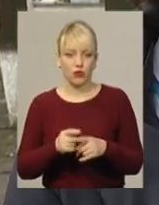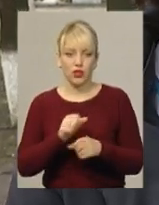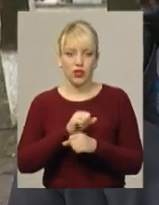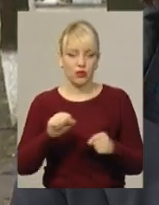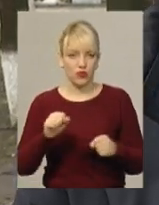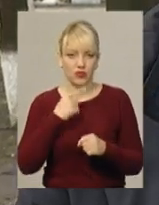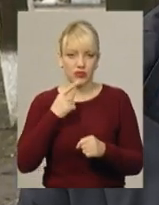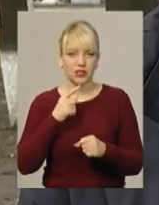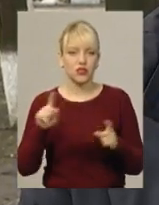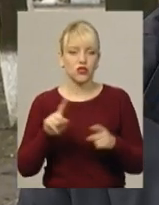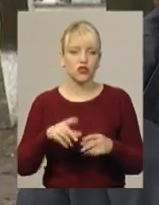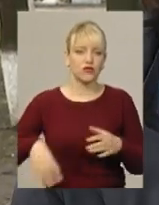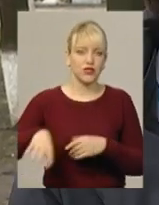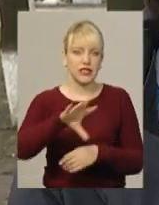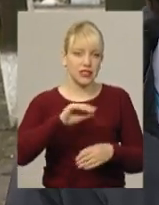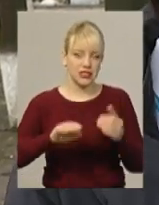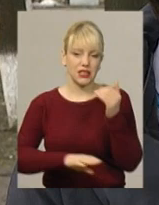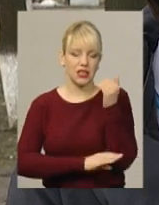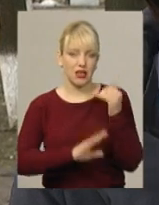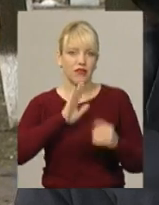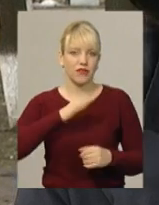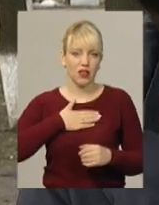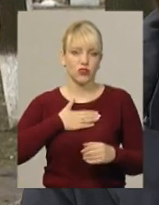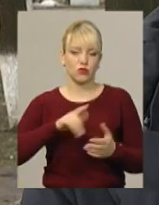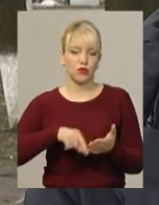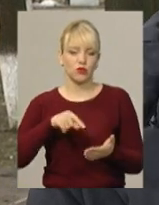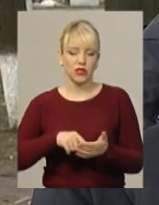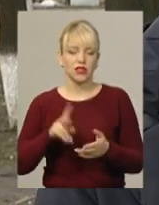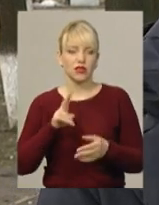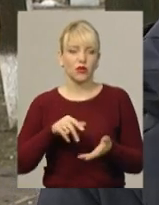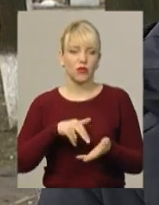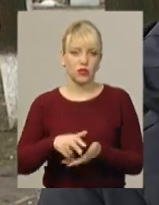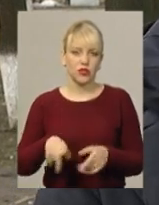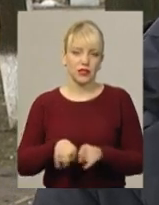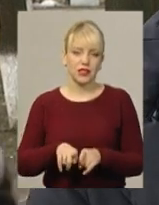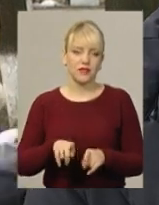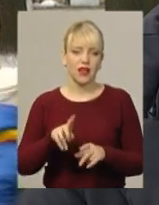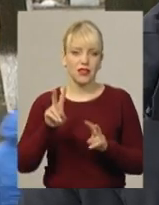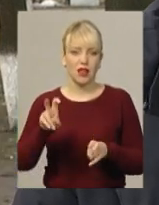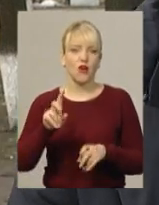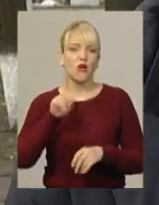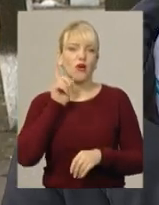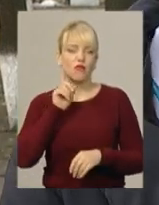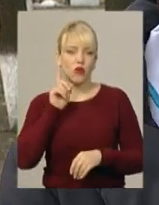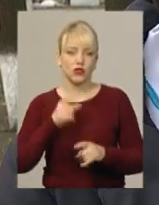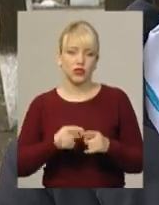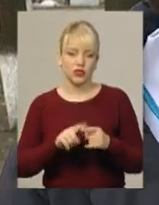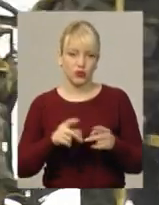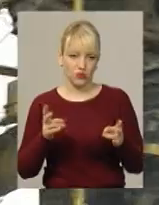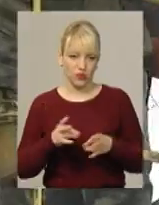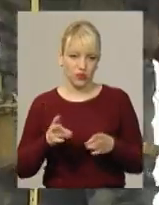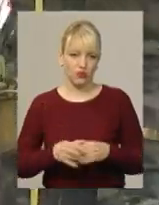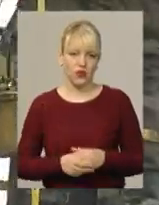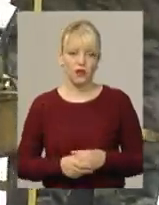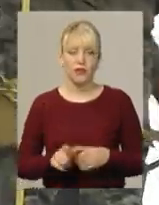стверджувати, що абсолютно всі дерева в нашому місті, які пройшли так зване омолодження глибоке, цього потребували.